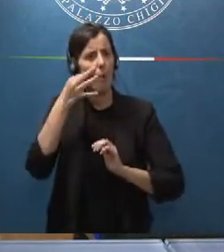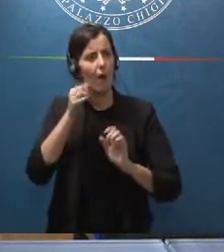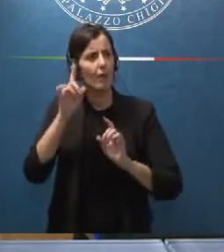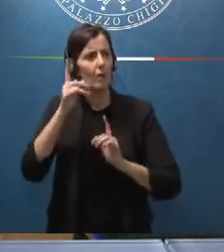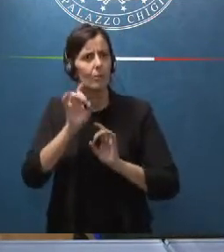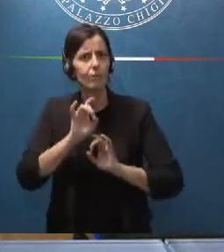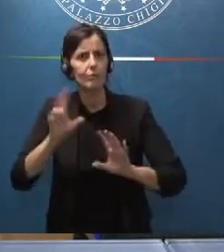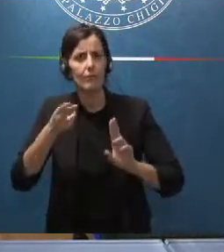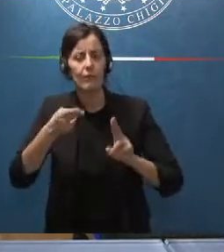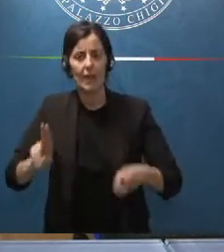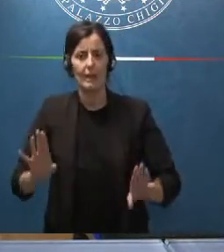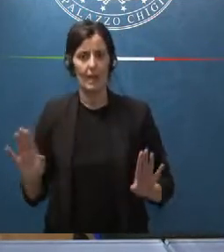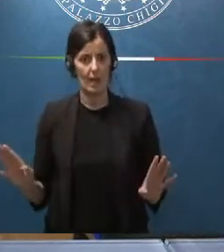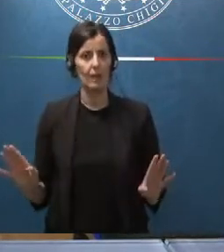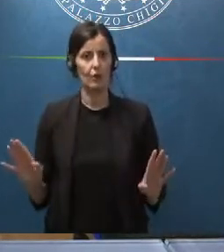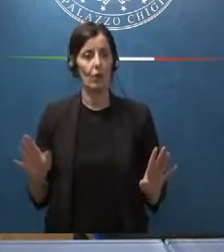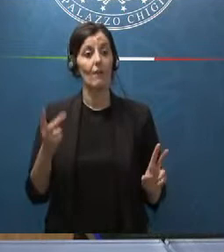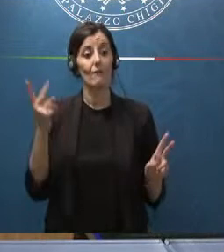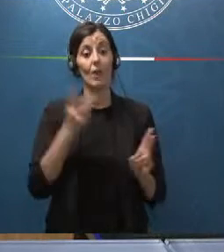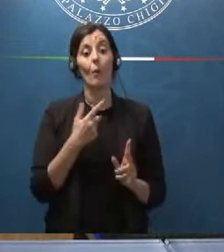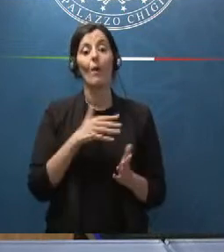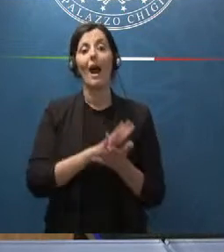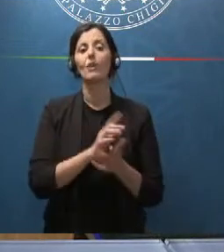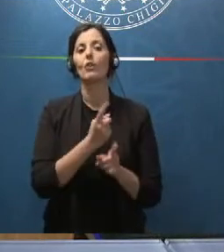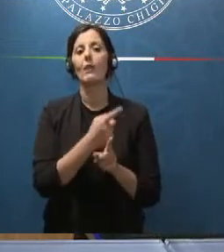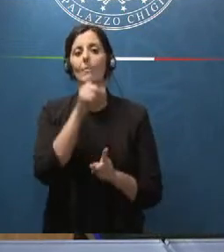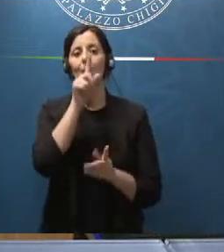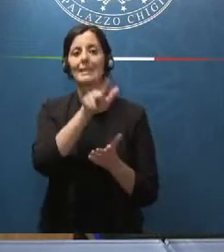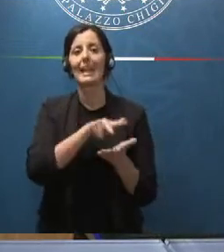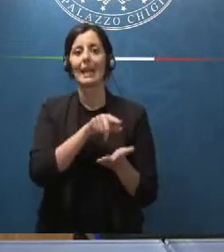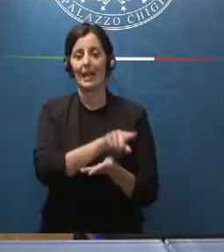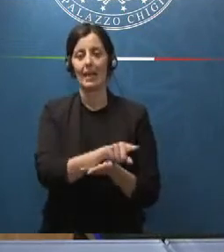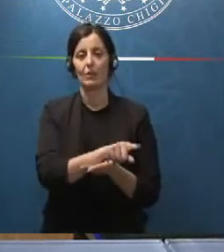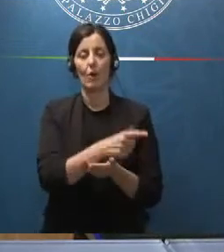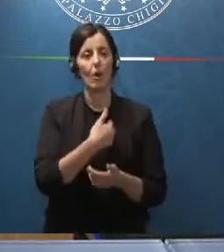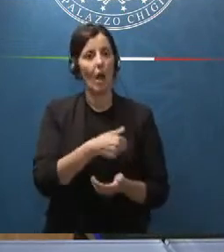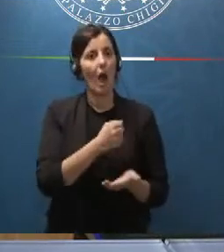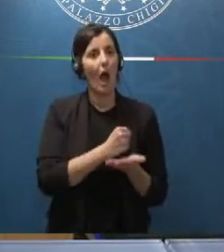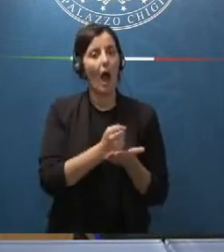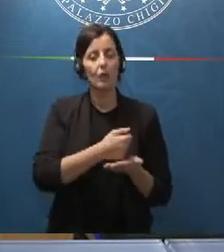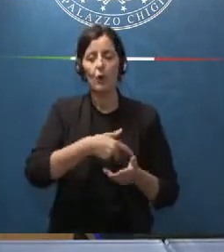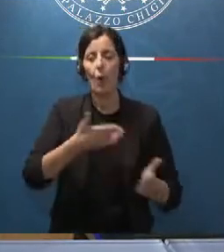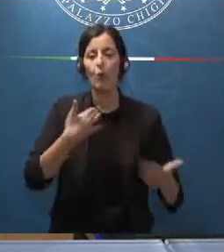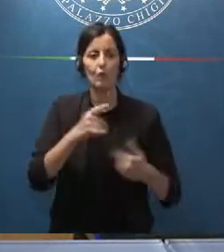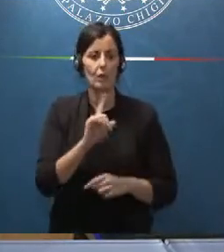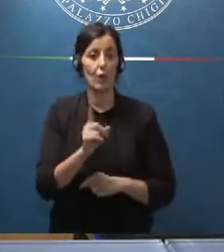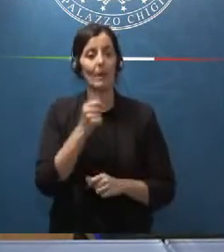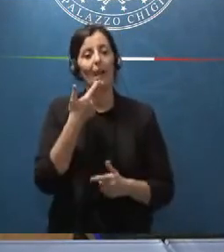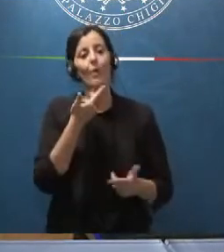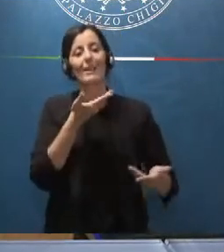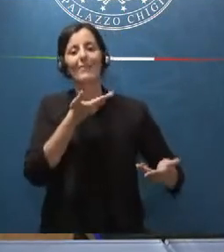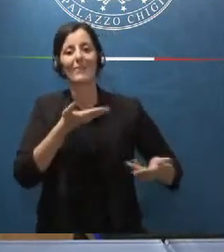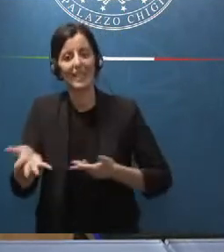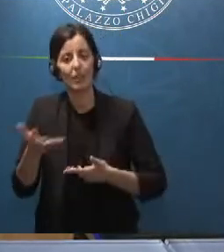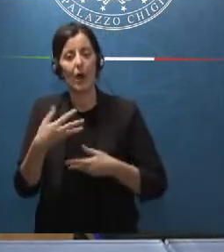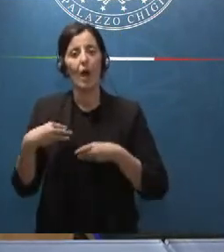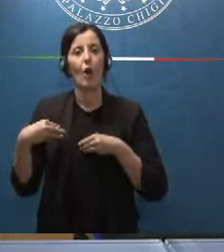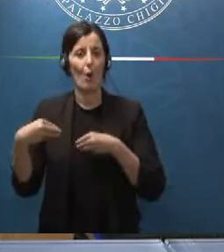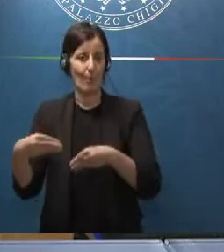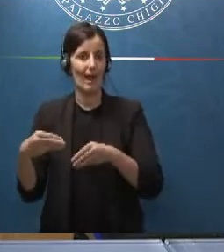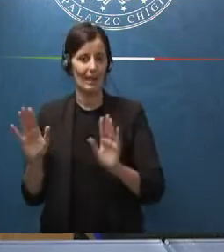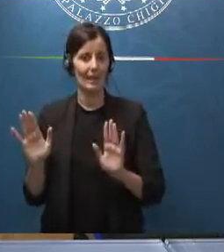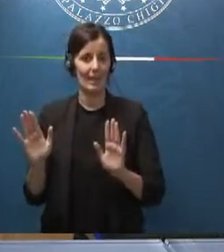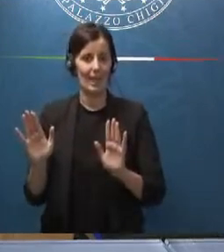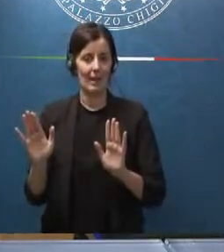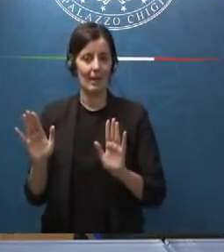avrebbe dovuto essere segreto non era assolutamente un atto dovuto e un atto urgente perché era un invito a comparire che avrebbe potuto essere anche